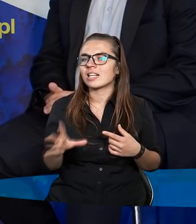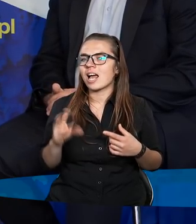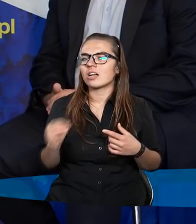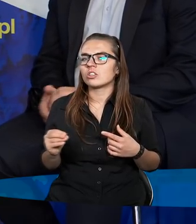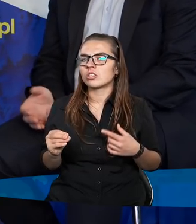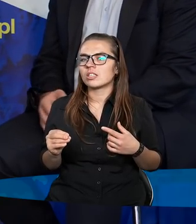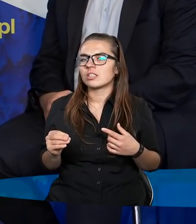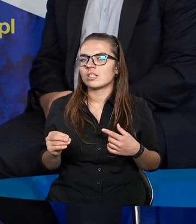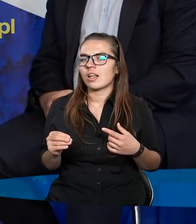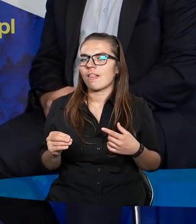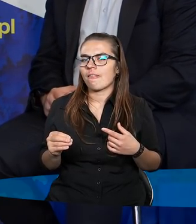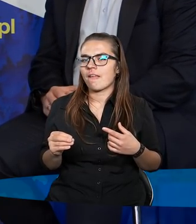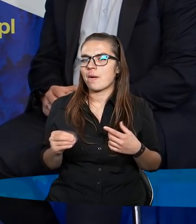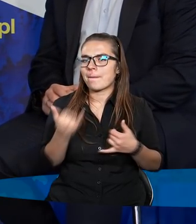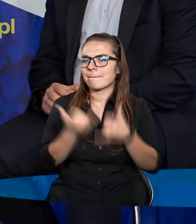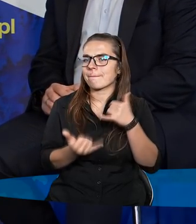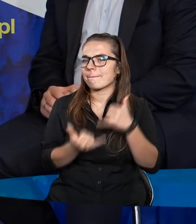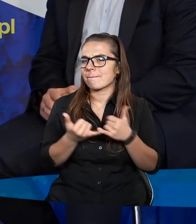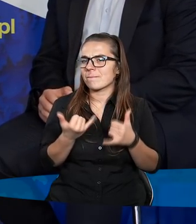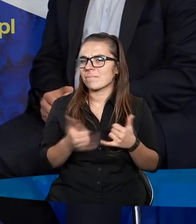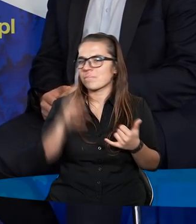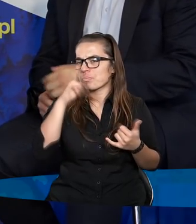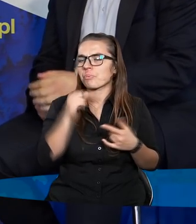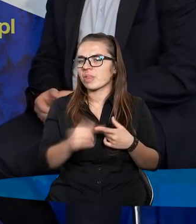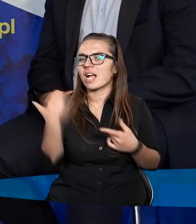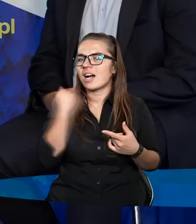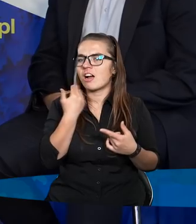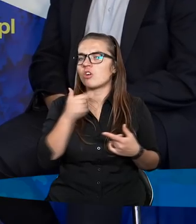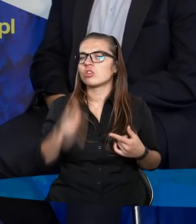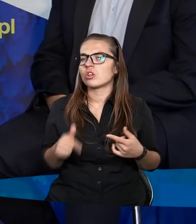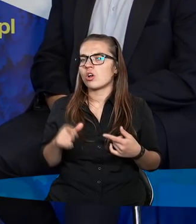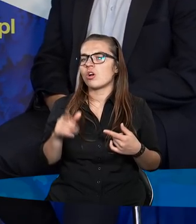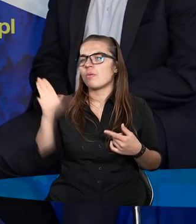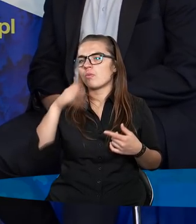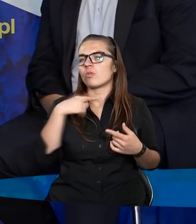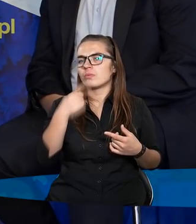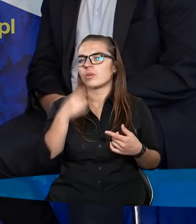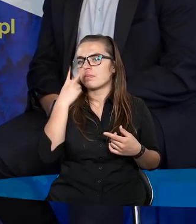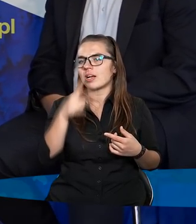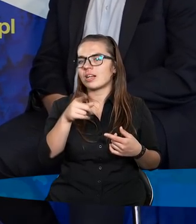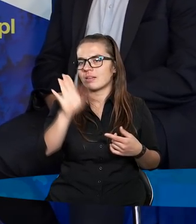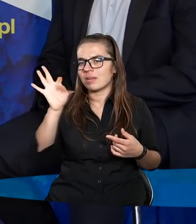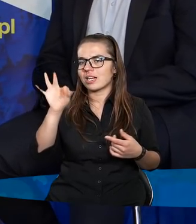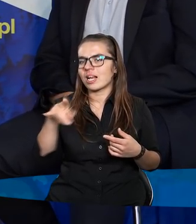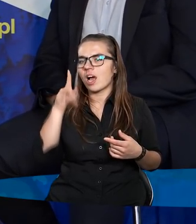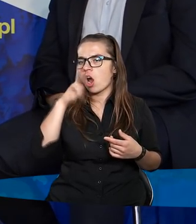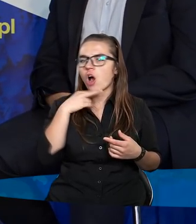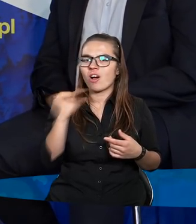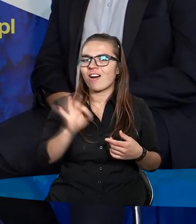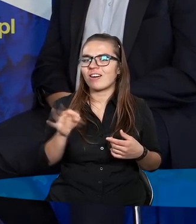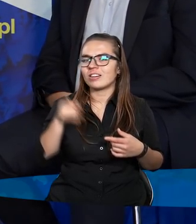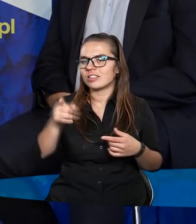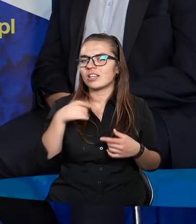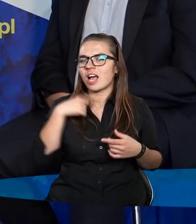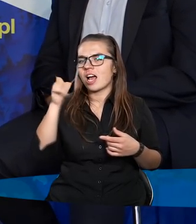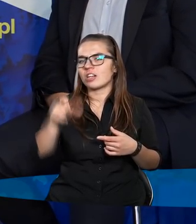jeżeli ojciec jest alkoholikiem, to Pan Bóg mówi, patrz, takiego ojca miałeś wstrętnego,